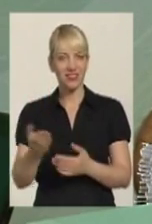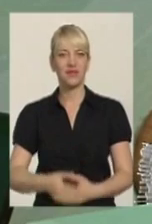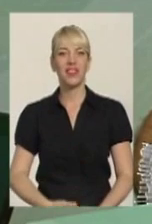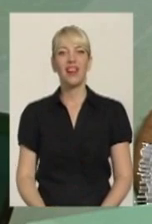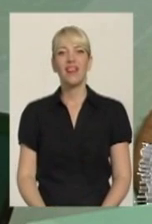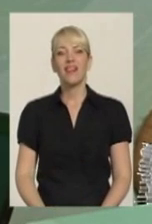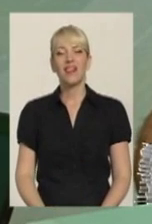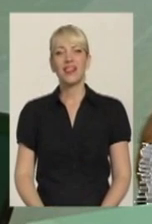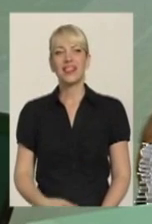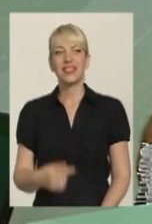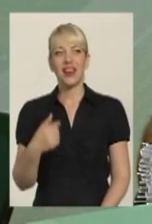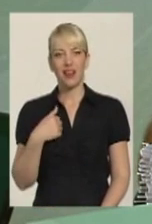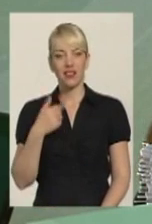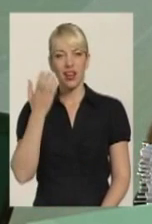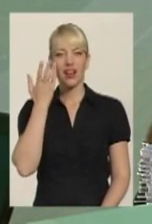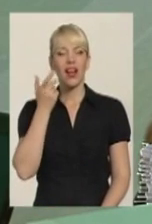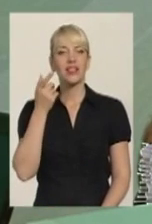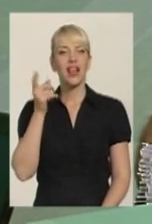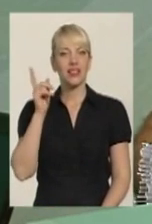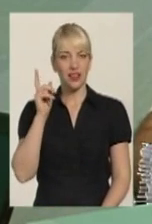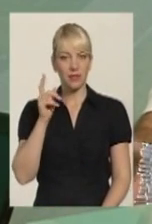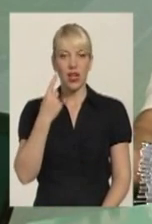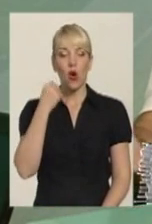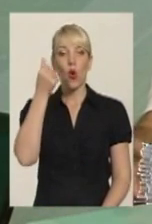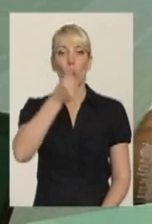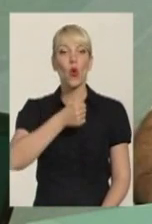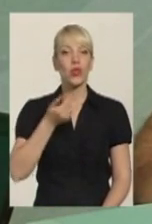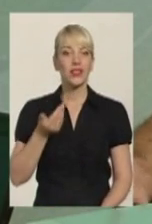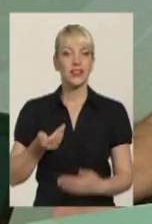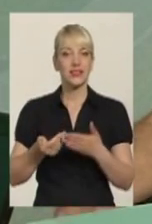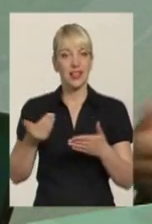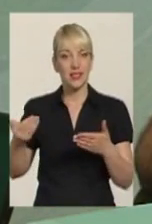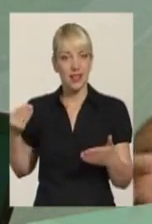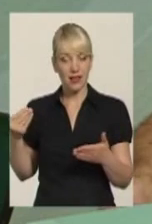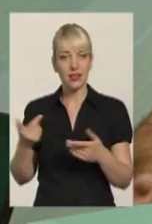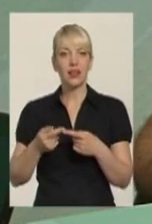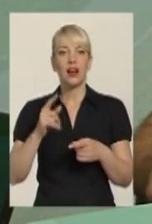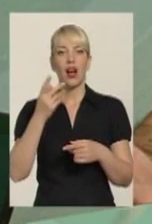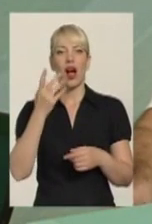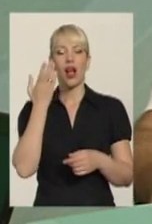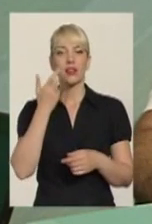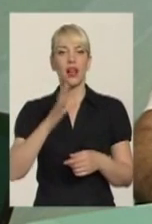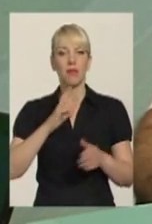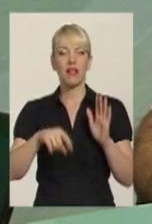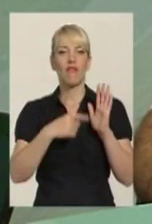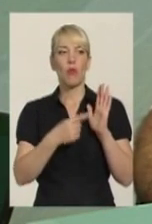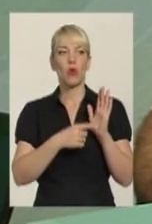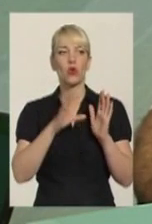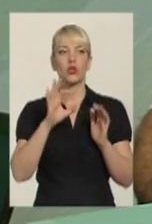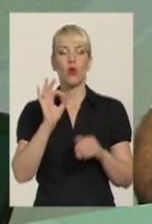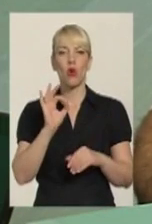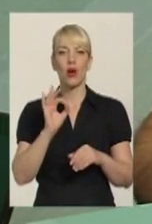І я коли-то, год назад, коли встал вопрос у національності, я попросив у